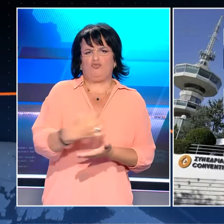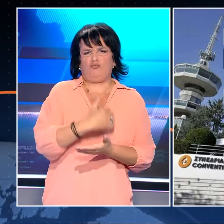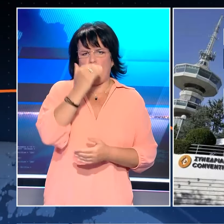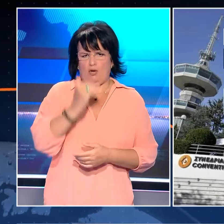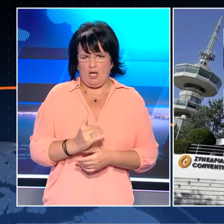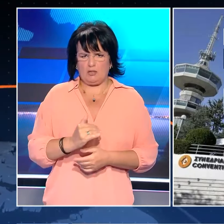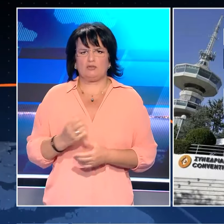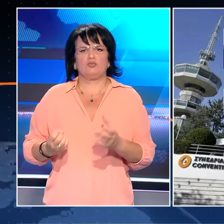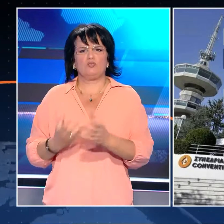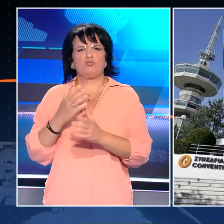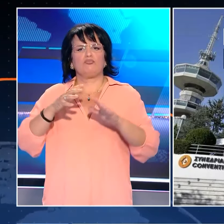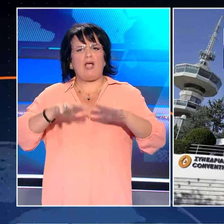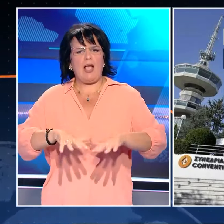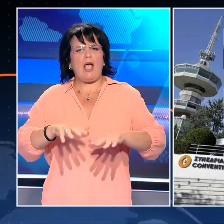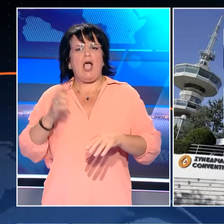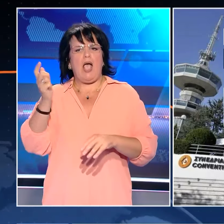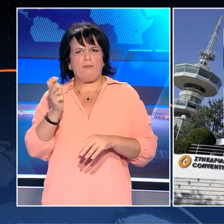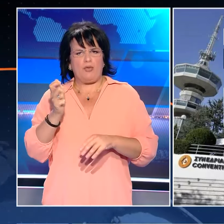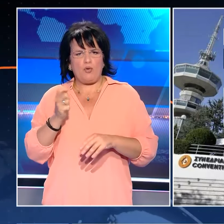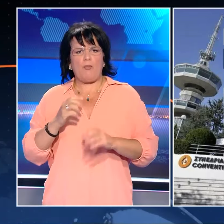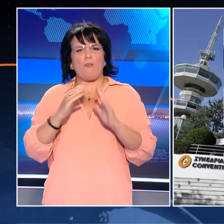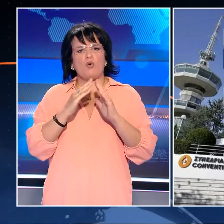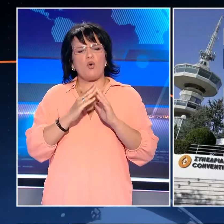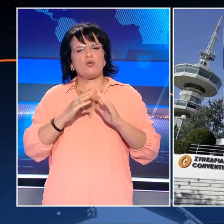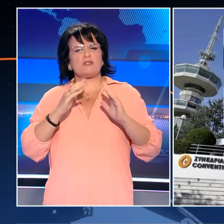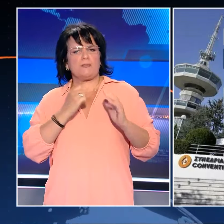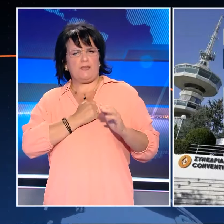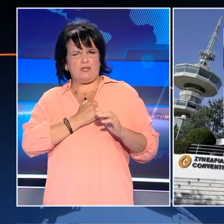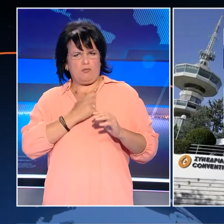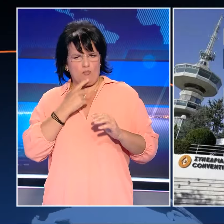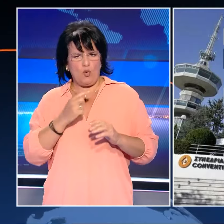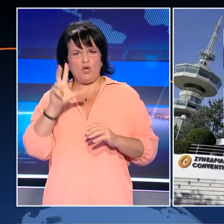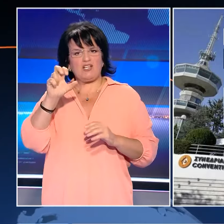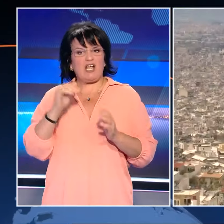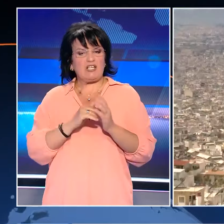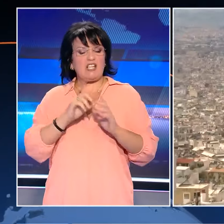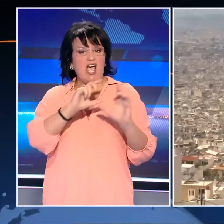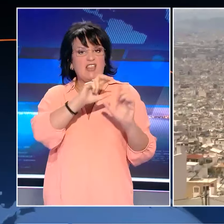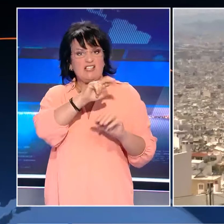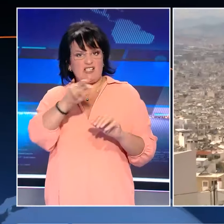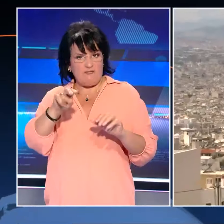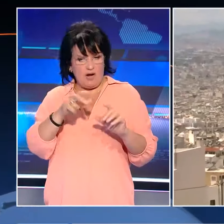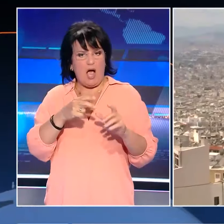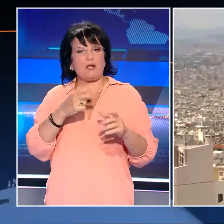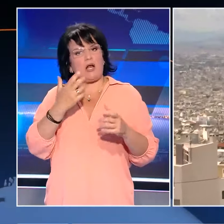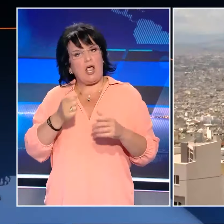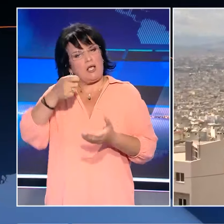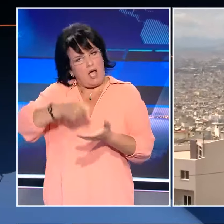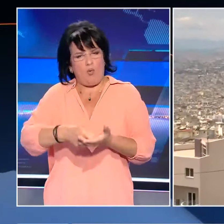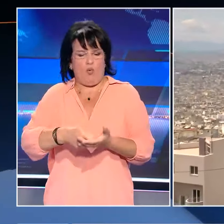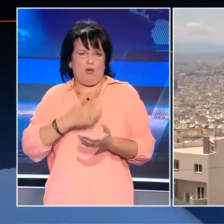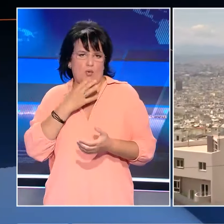νέα αρχιτεκτονική στο επίδομα ανεργίας και το πρόγραμμα Σπίτι ΜουΔΙΟ για να αποκτήσουν πρώτη κατοικία 30.000 ζευγάρια με την κυβέρνηση να ρίχνει το βάρος στην